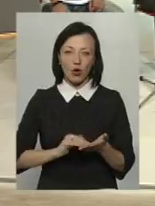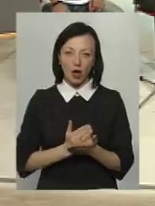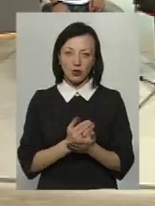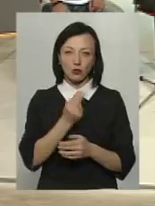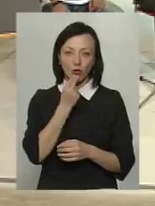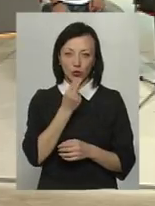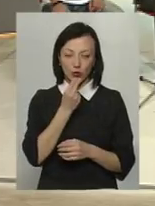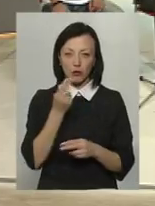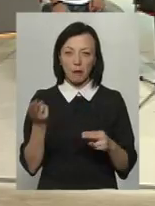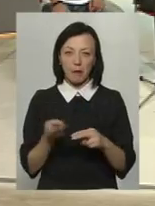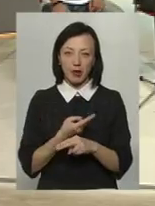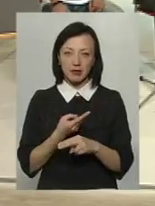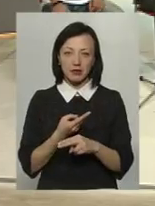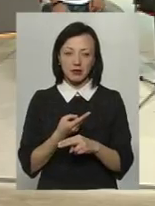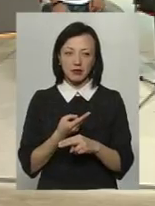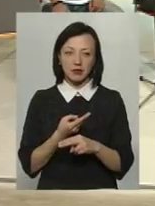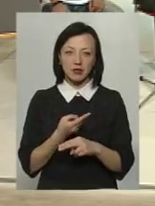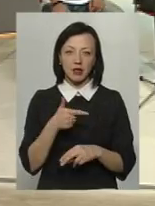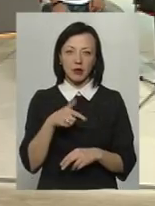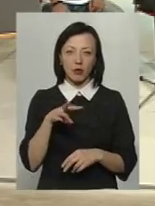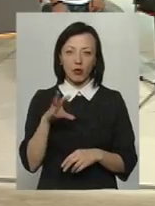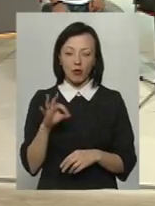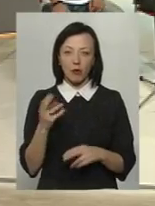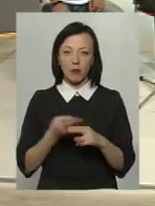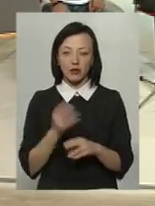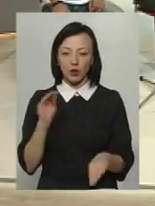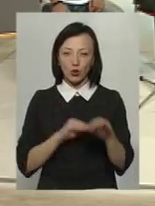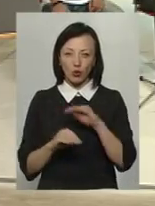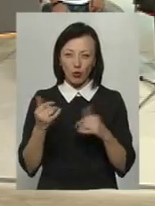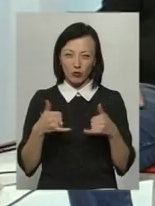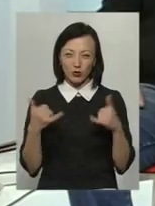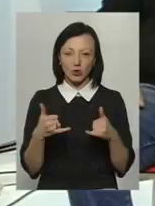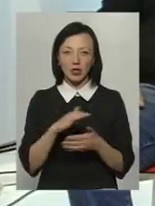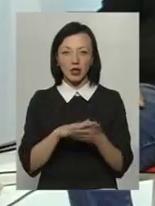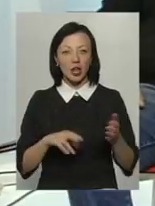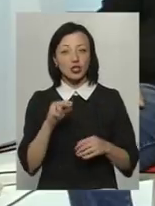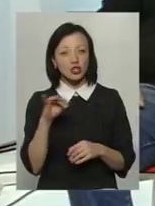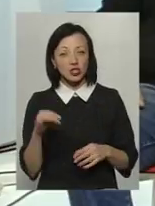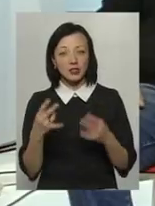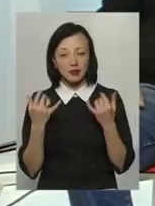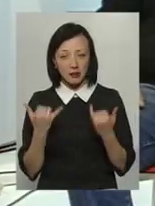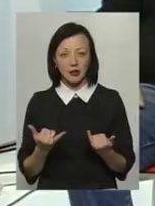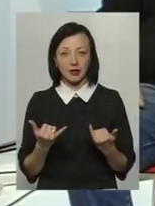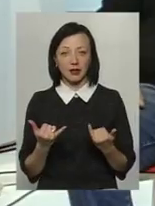продукту, без ГМО, без домішок і так далі. Чи нині